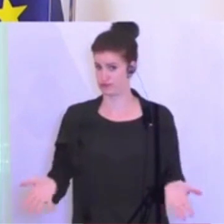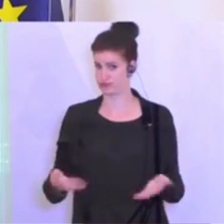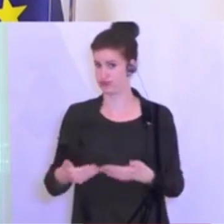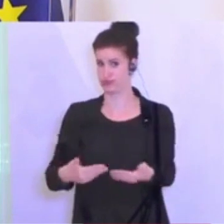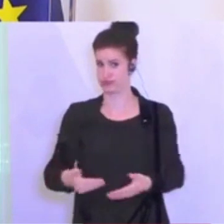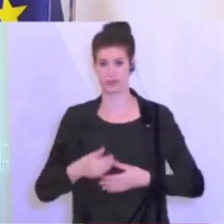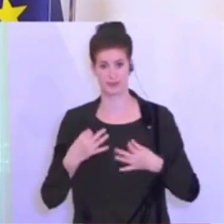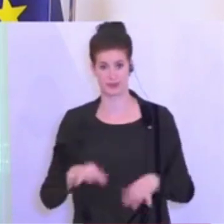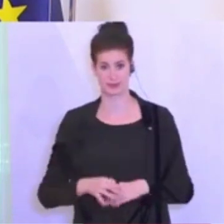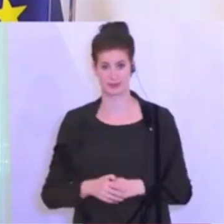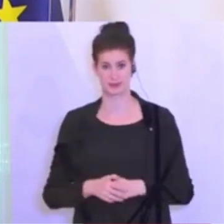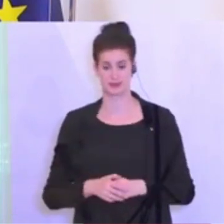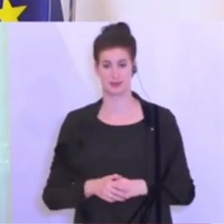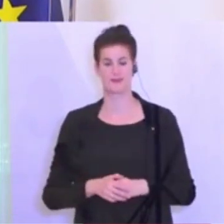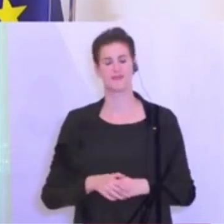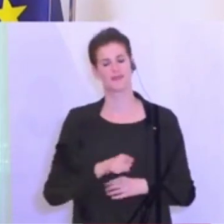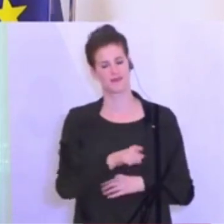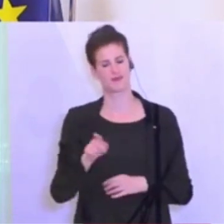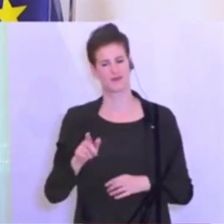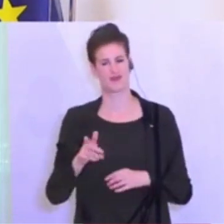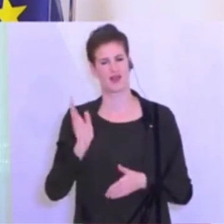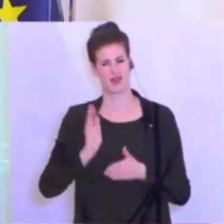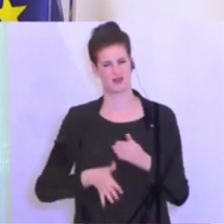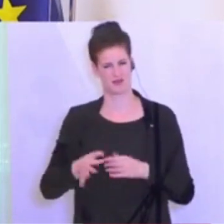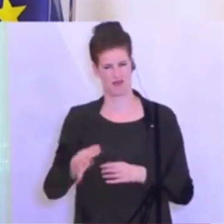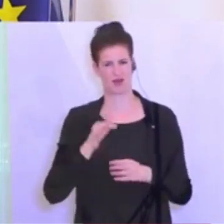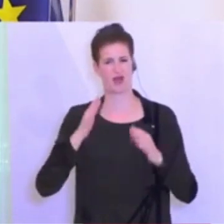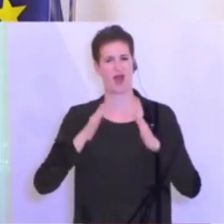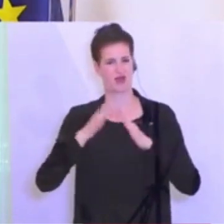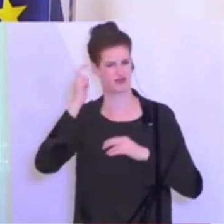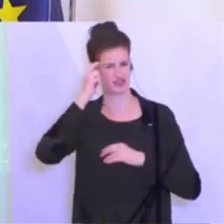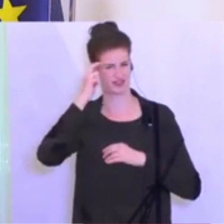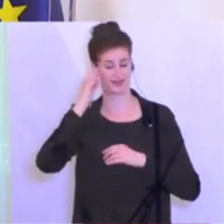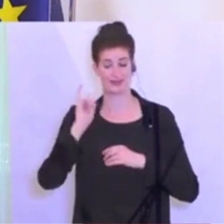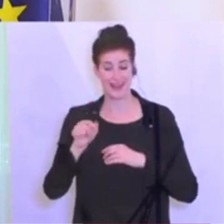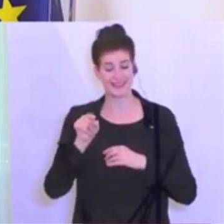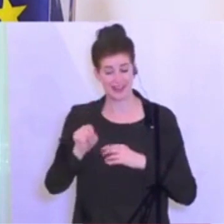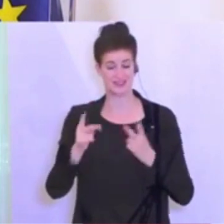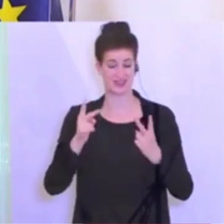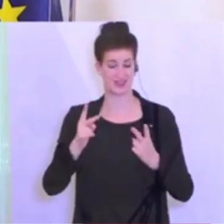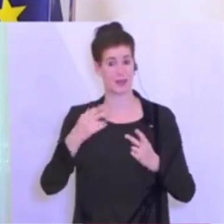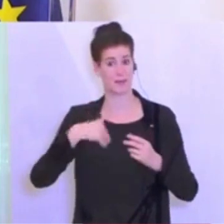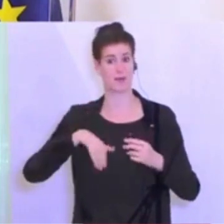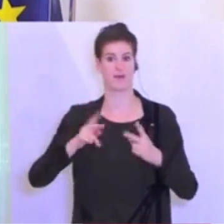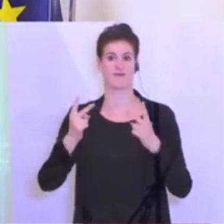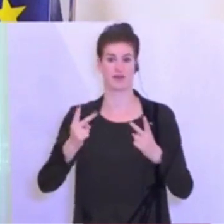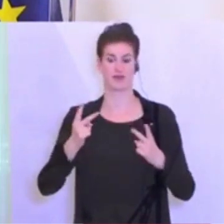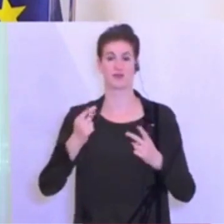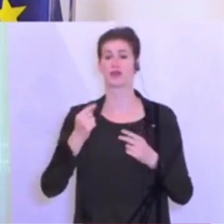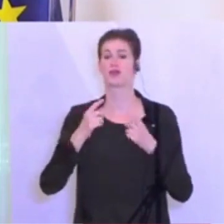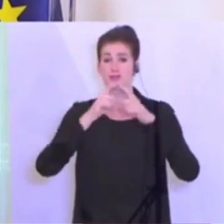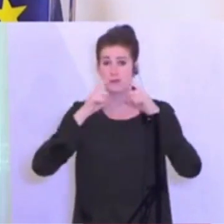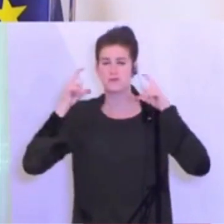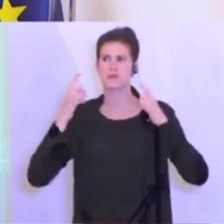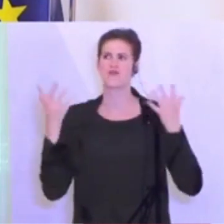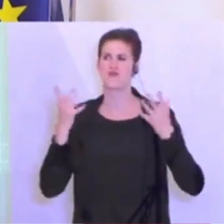ich glaube, der Hausverstand, das war der letzte Punkt, den Sie angesprochen haben, der wird einfach immer wichtiger. Worum geht es denn? Wo bringt die Maske